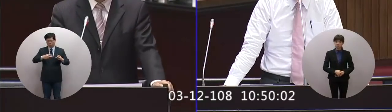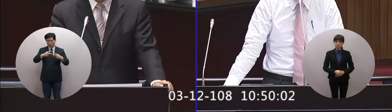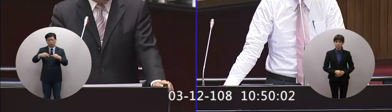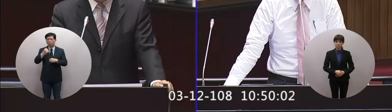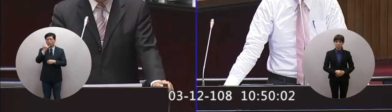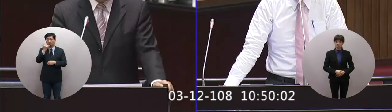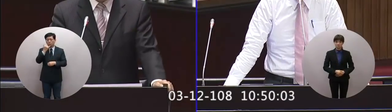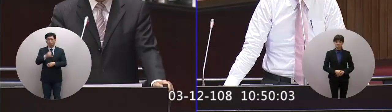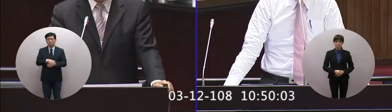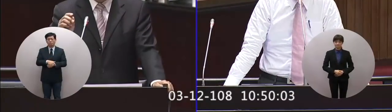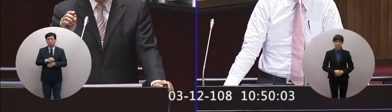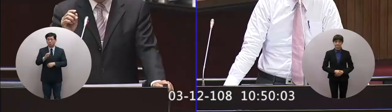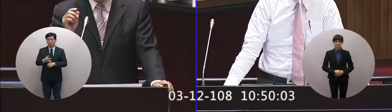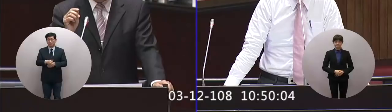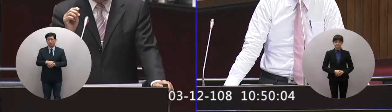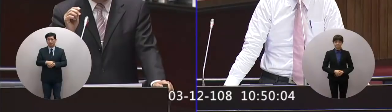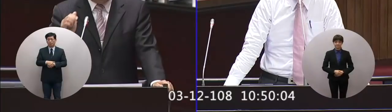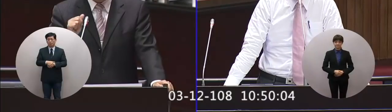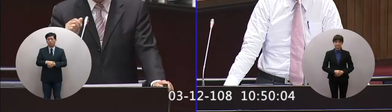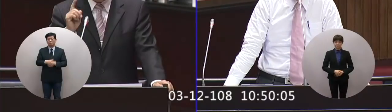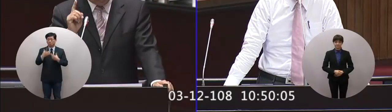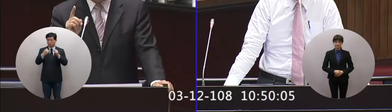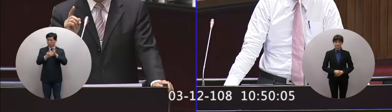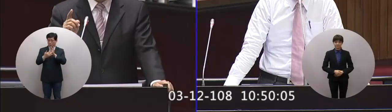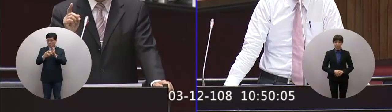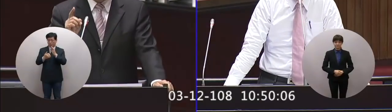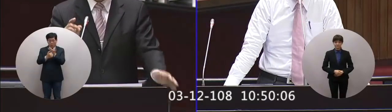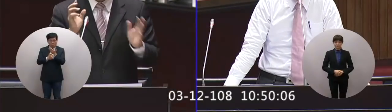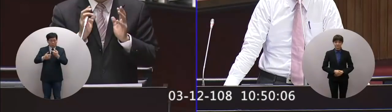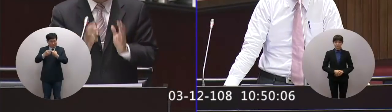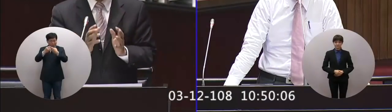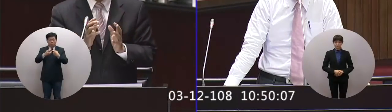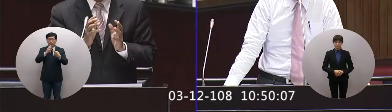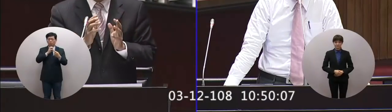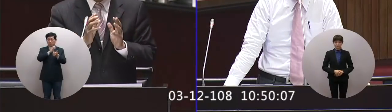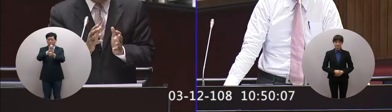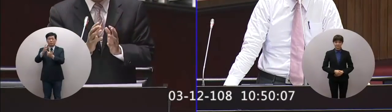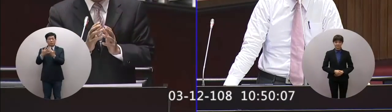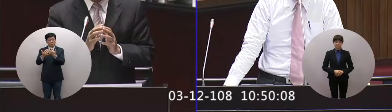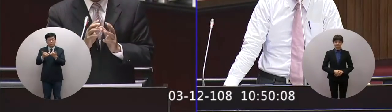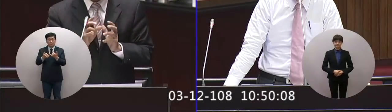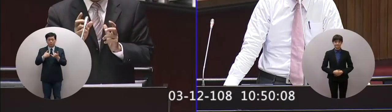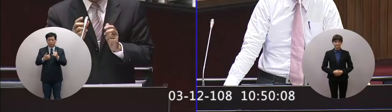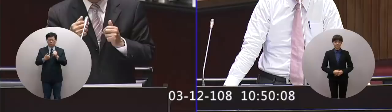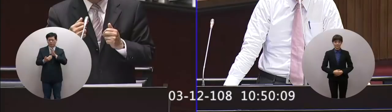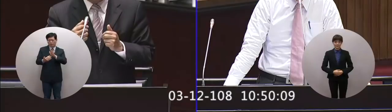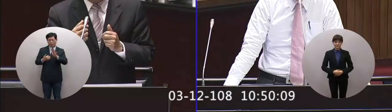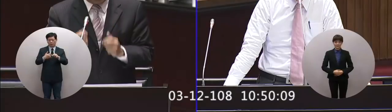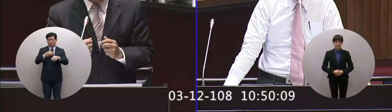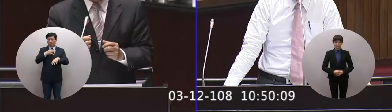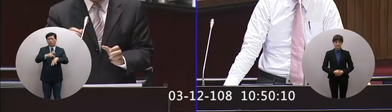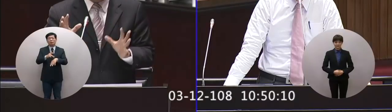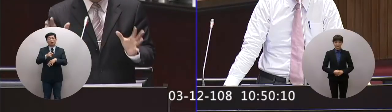做一些調整因為在防讀的第一個工作其實是讓學生接觸到所以在